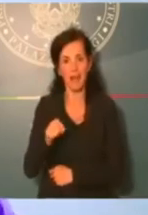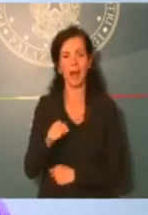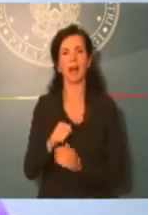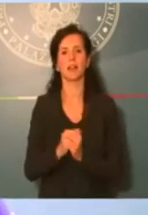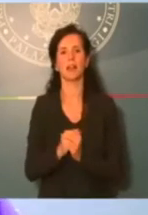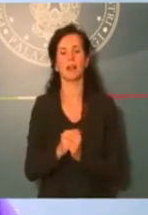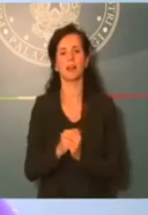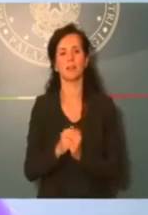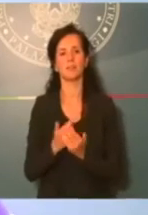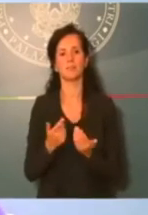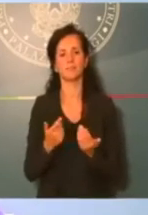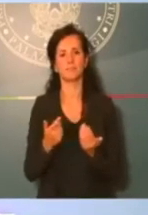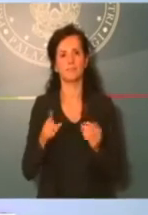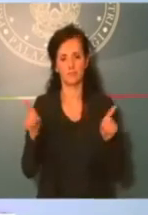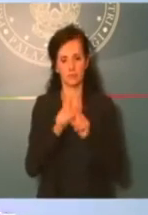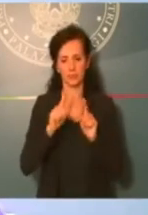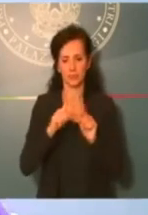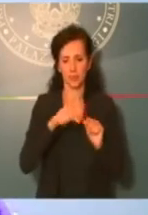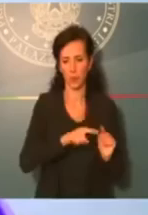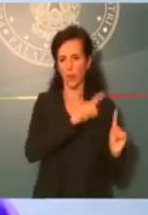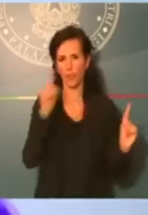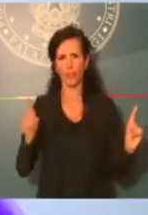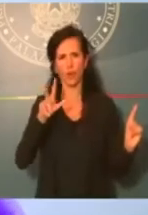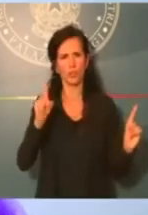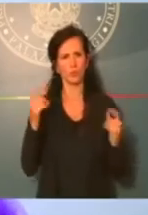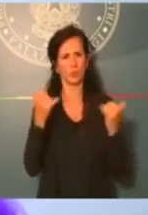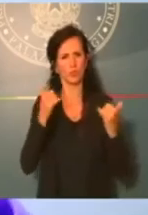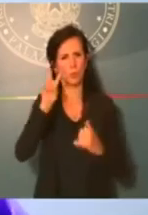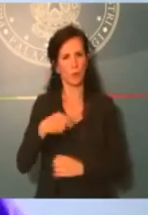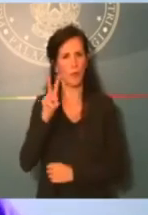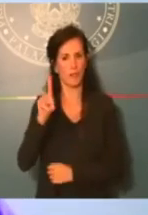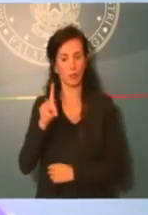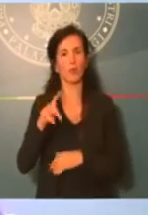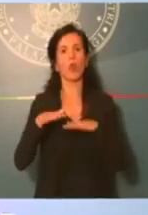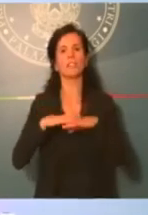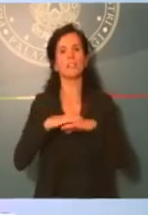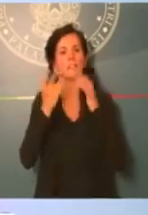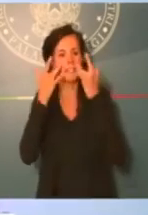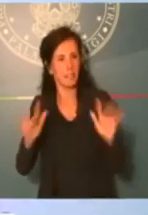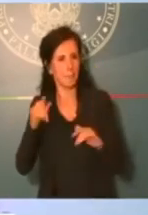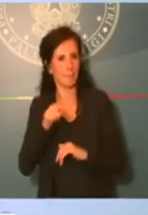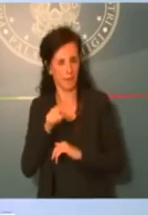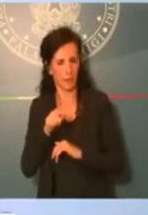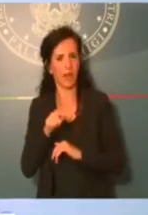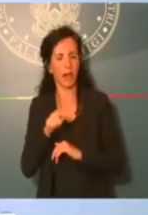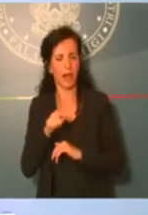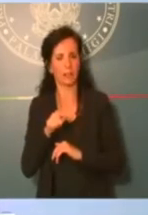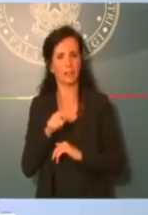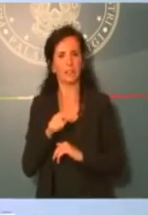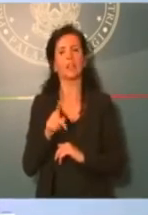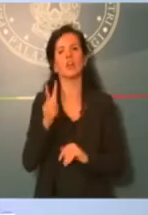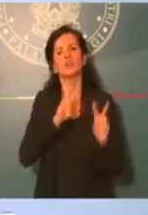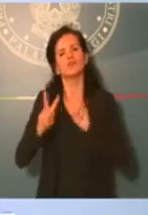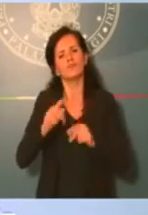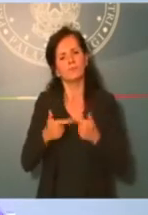cui il 31 dicembre 2021, una conferenza dei servizi semplificata, questo sempre per andare incontro alla necessità di sciogliere